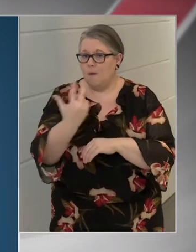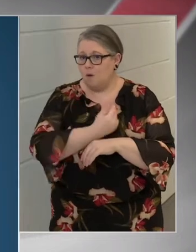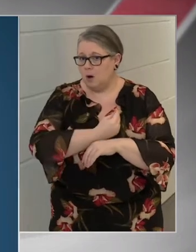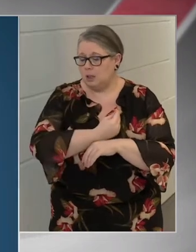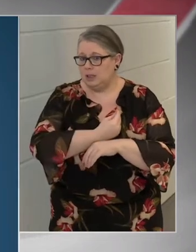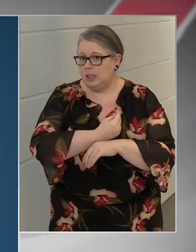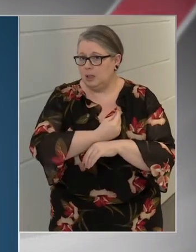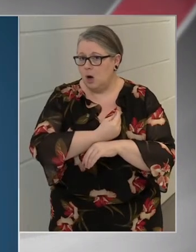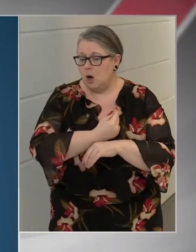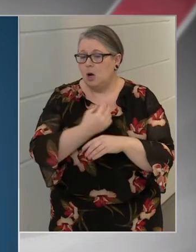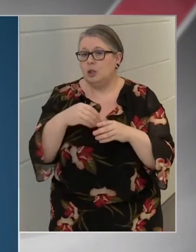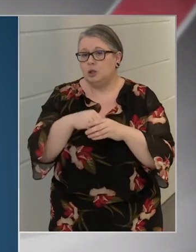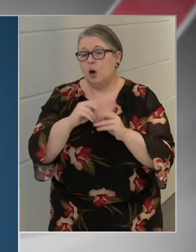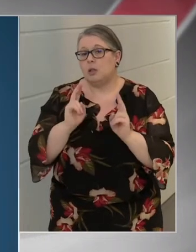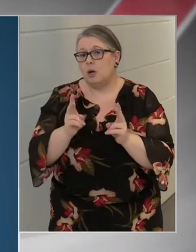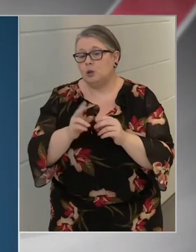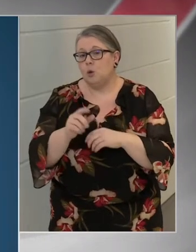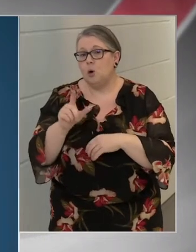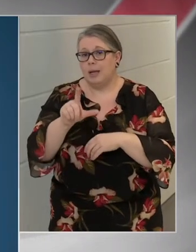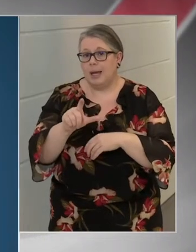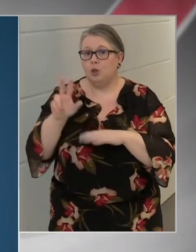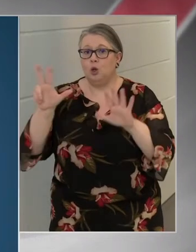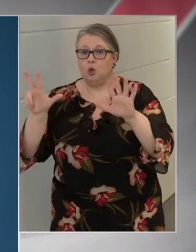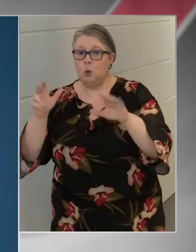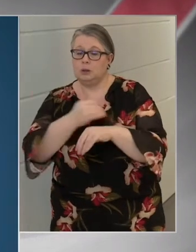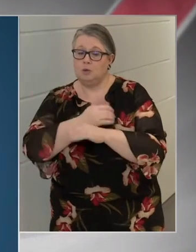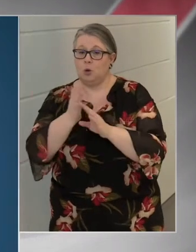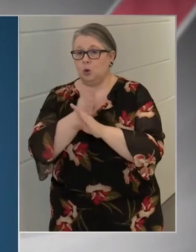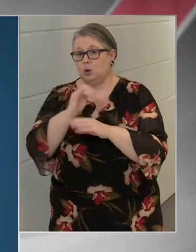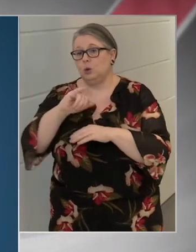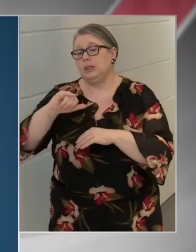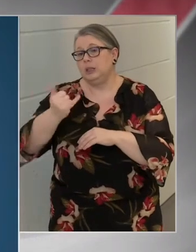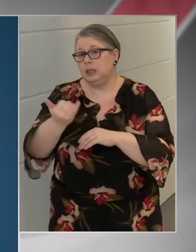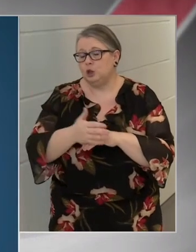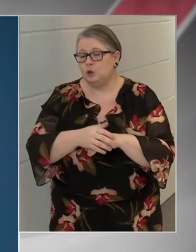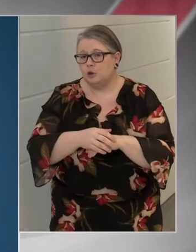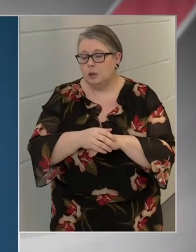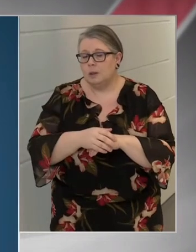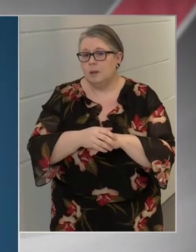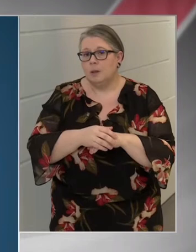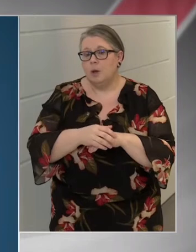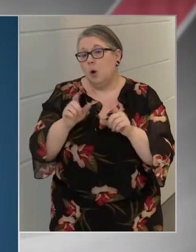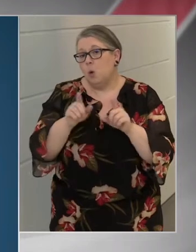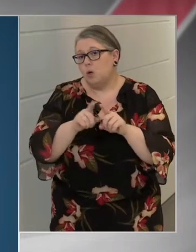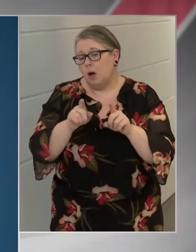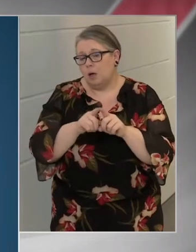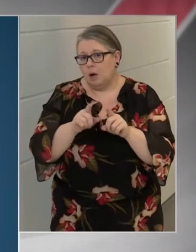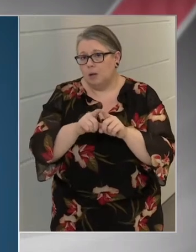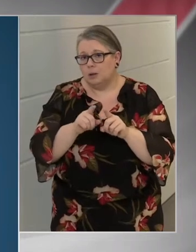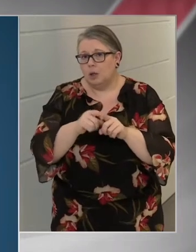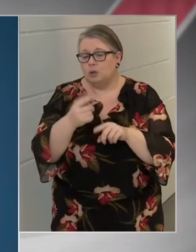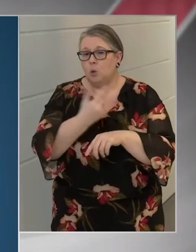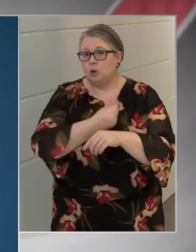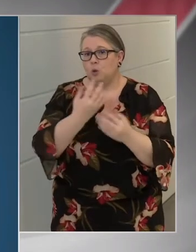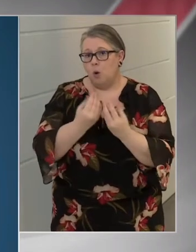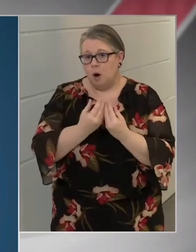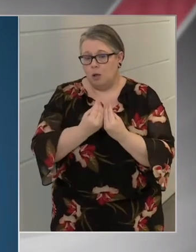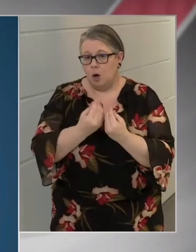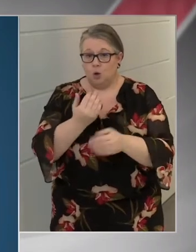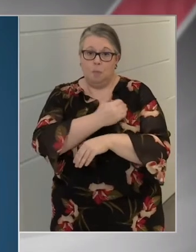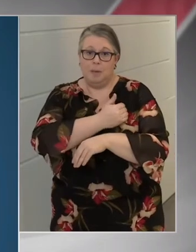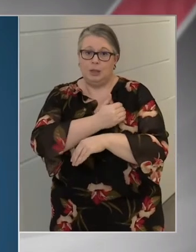tartható 2-8 fok között, tehát ugyanaz az oltóanyag